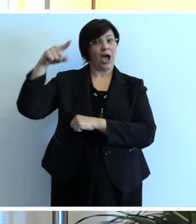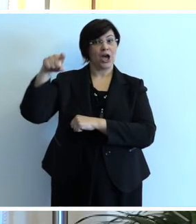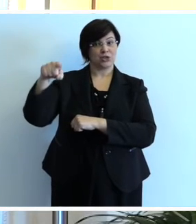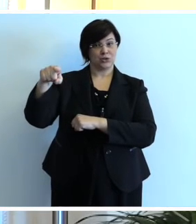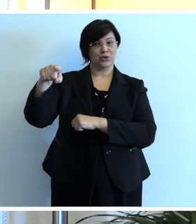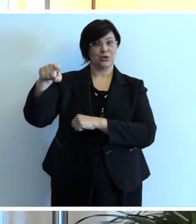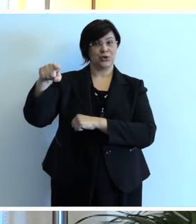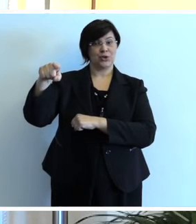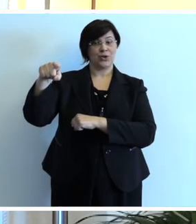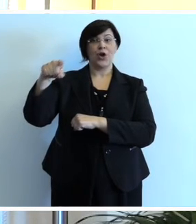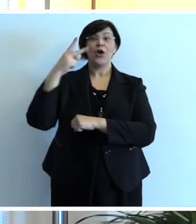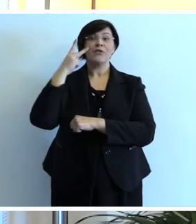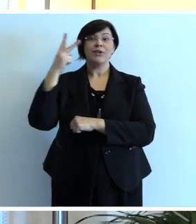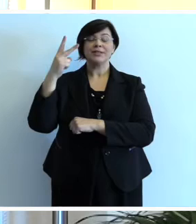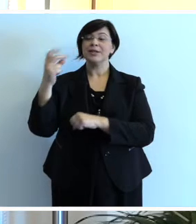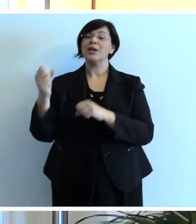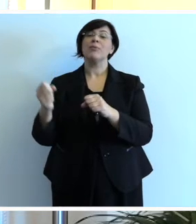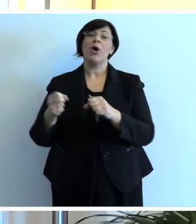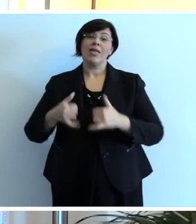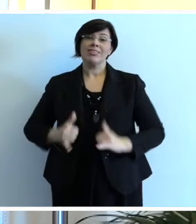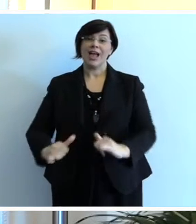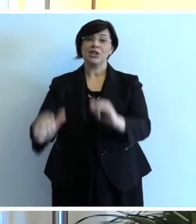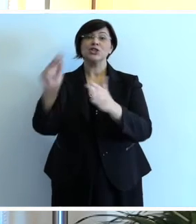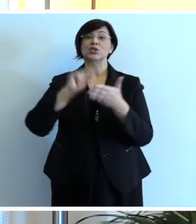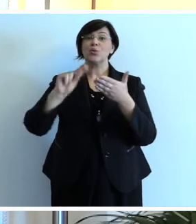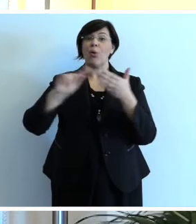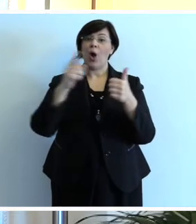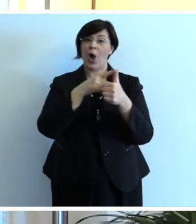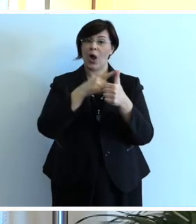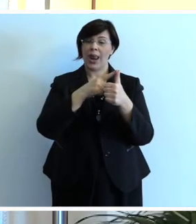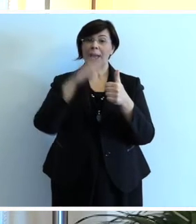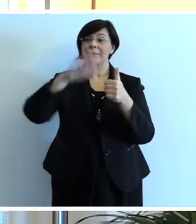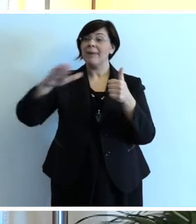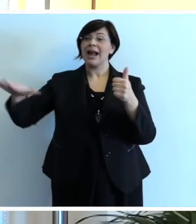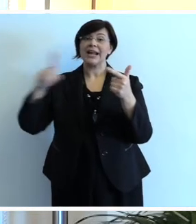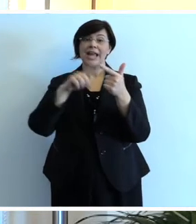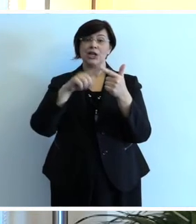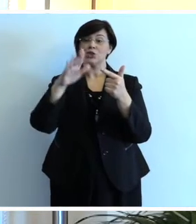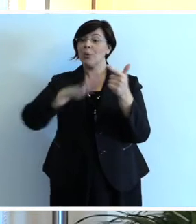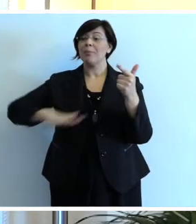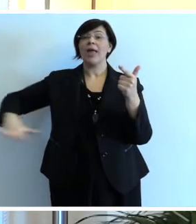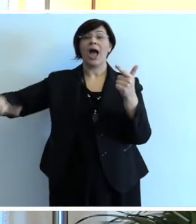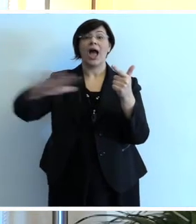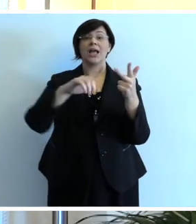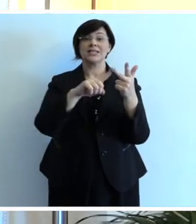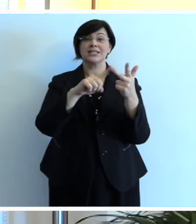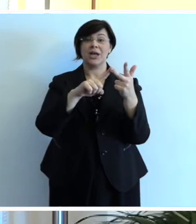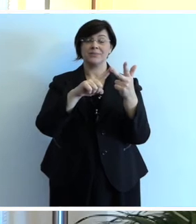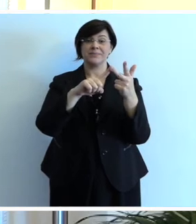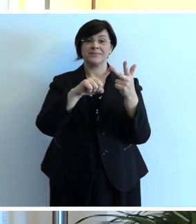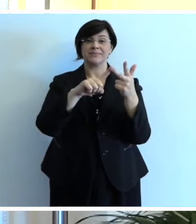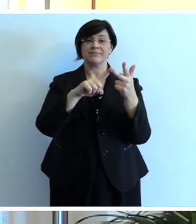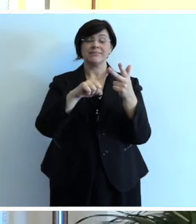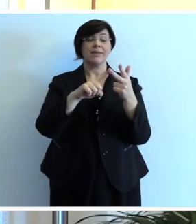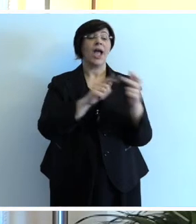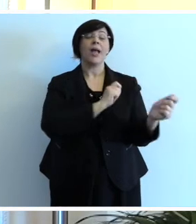'abbattimento entro marzo, per cui sarà molto interessante vedere nascere la scuola, il parcheggio di 70 posti, una grande piazza a disposizione